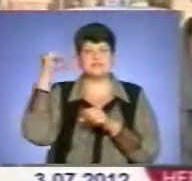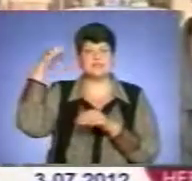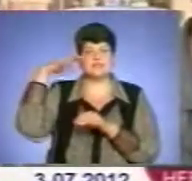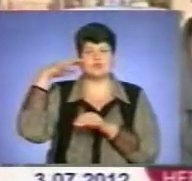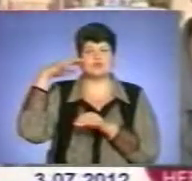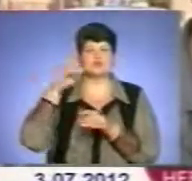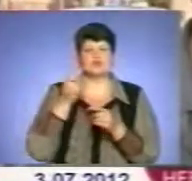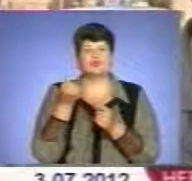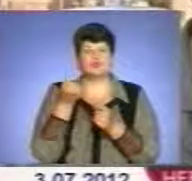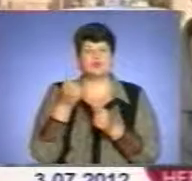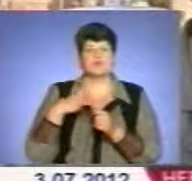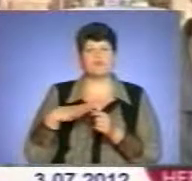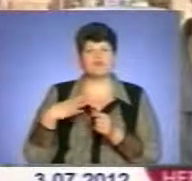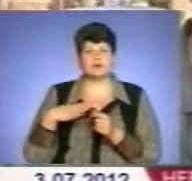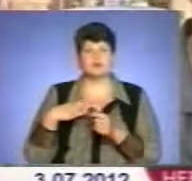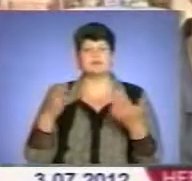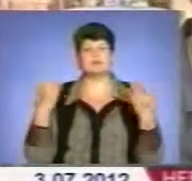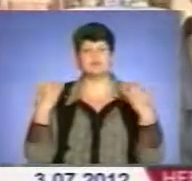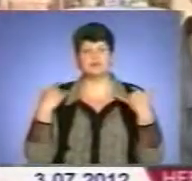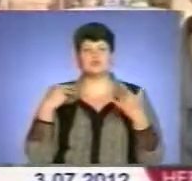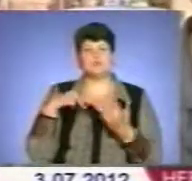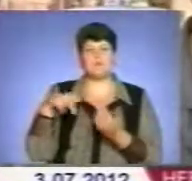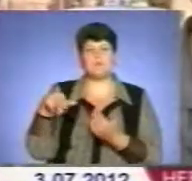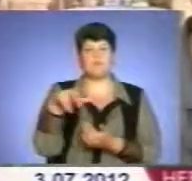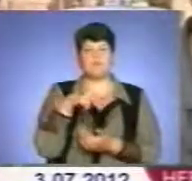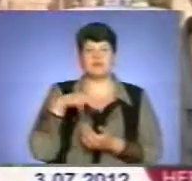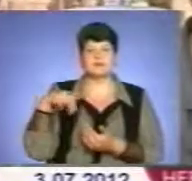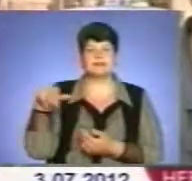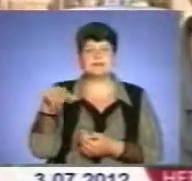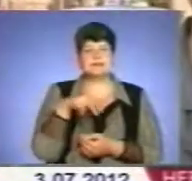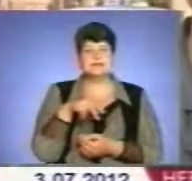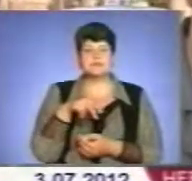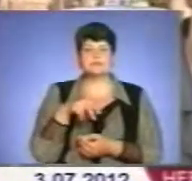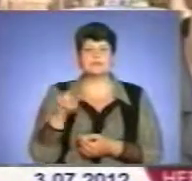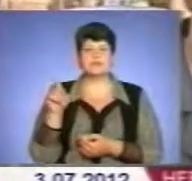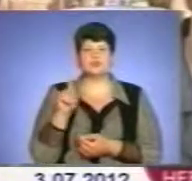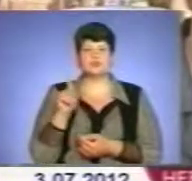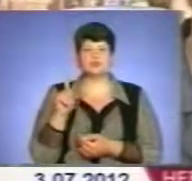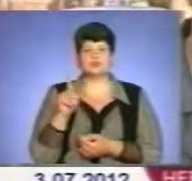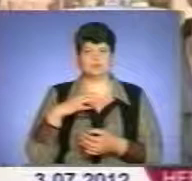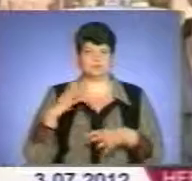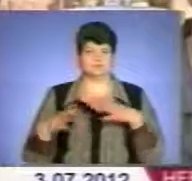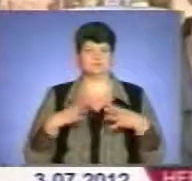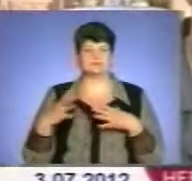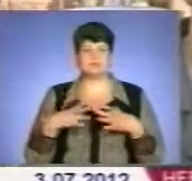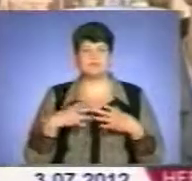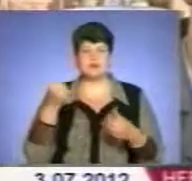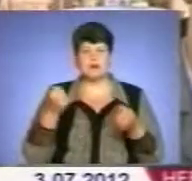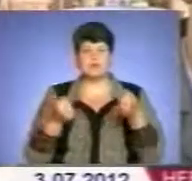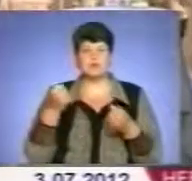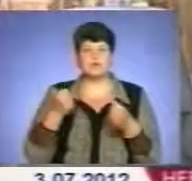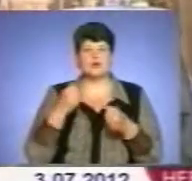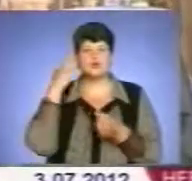трошки почекати, віддихнути, вийти, пройтись, щоб бути бодрому за кермом. Тому що